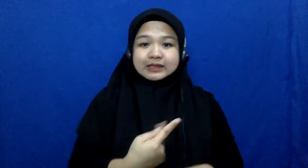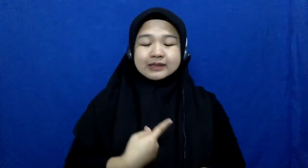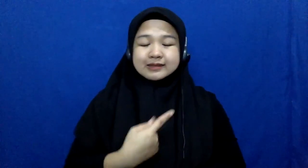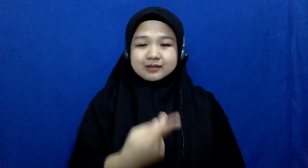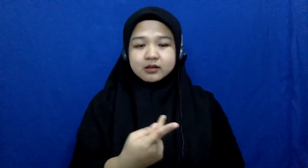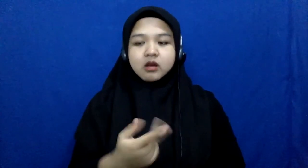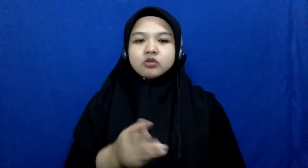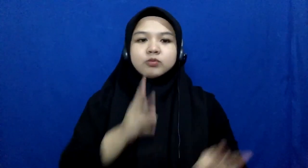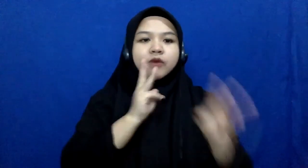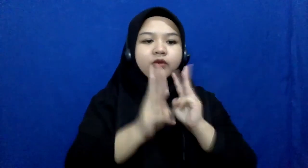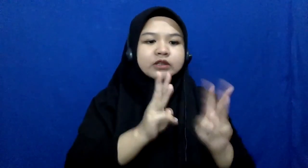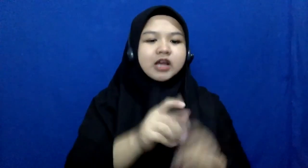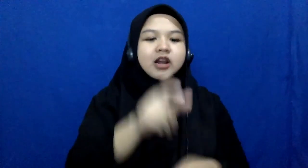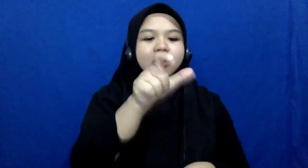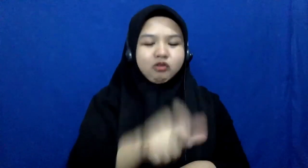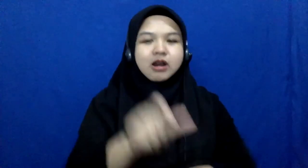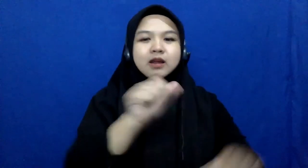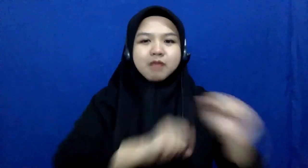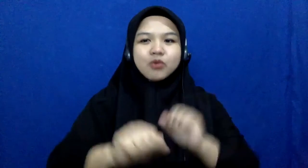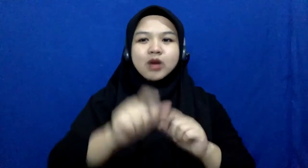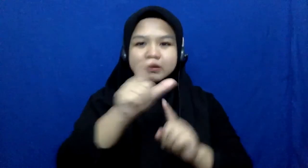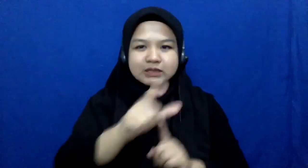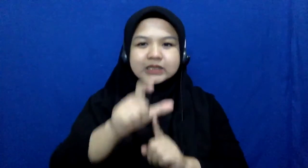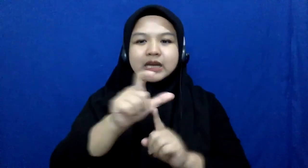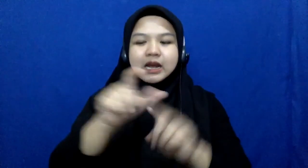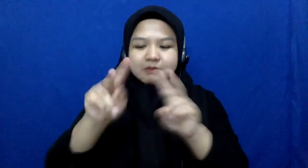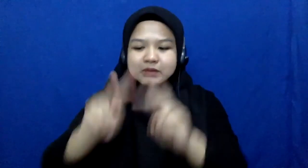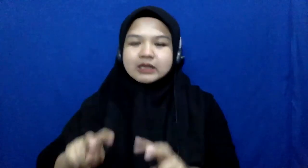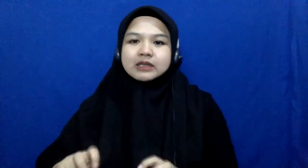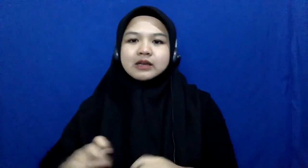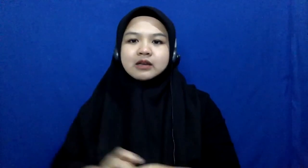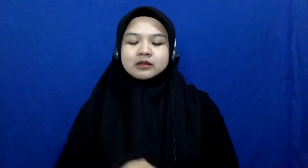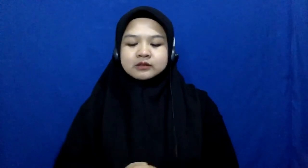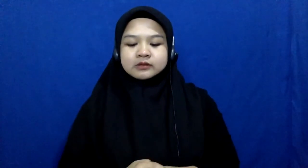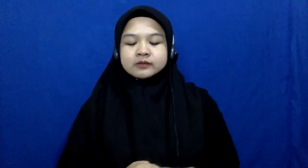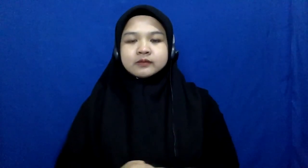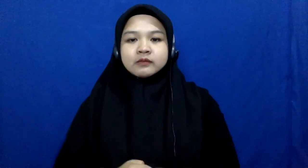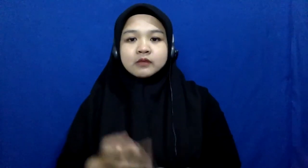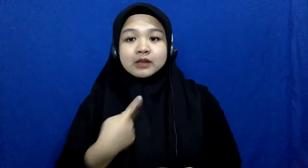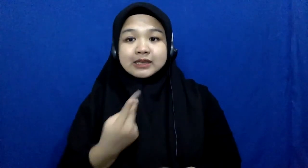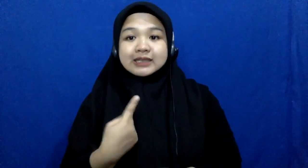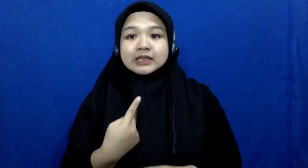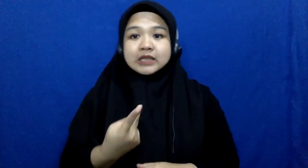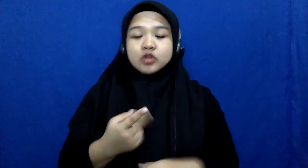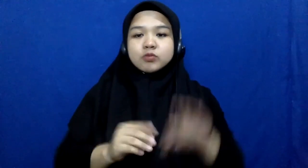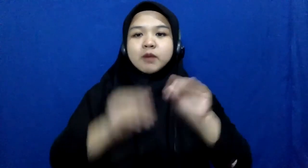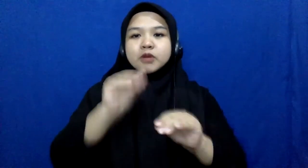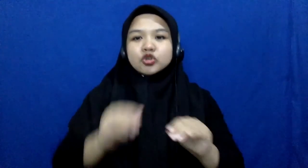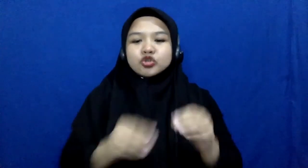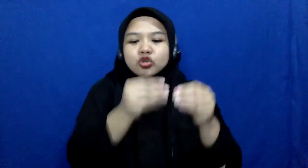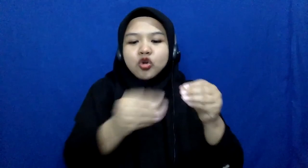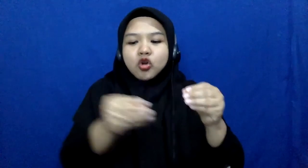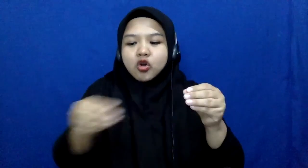mewawancarai orang yang melakukan penyidikan penyelidikan kita hanya menyusun kronologinya